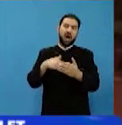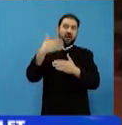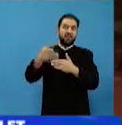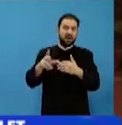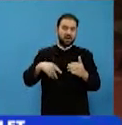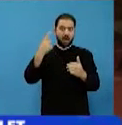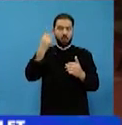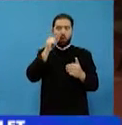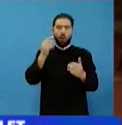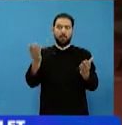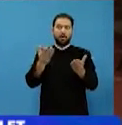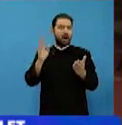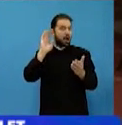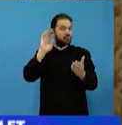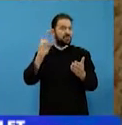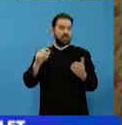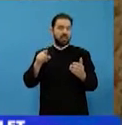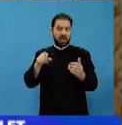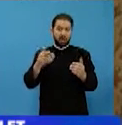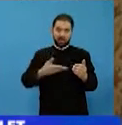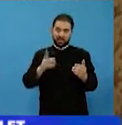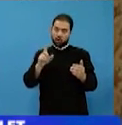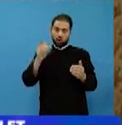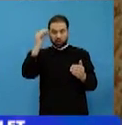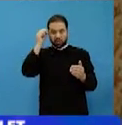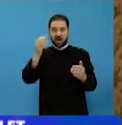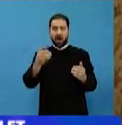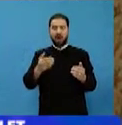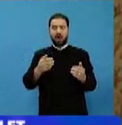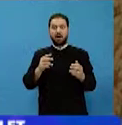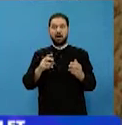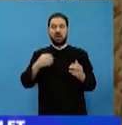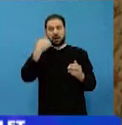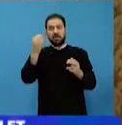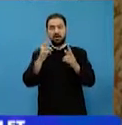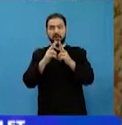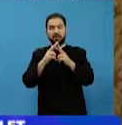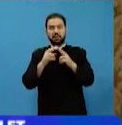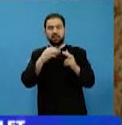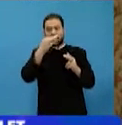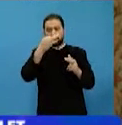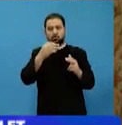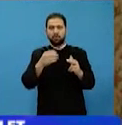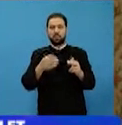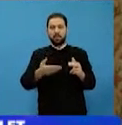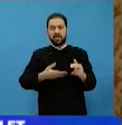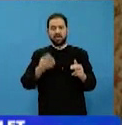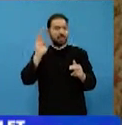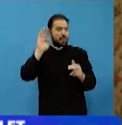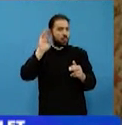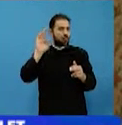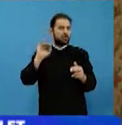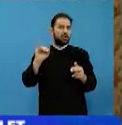însă eu nu știam. După aceea când m-a văzut mi-a spus Părinte, m-am smintit. Te-am auzit spunând